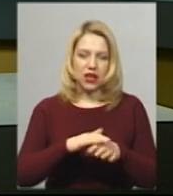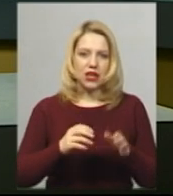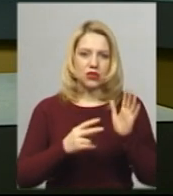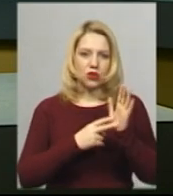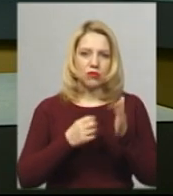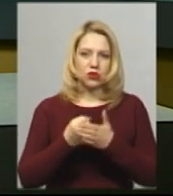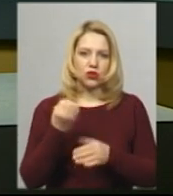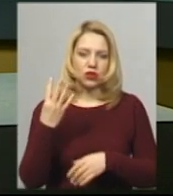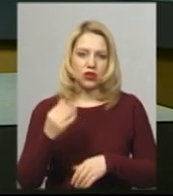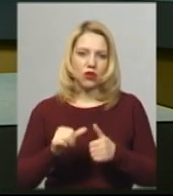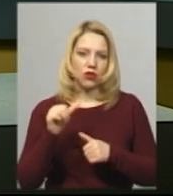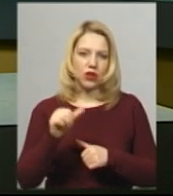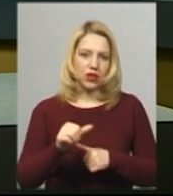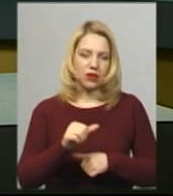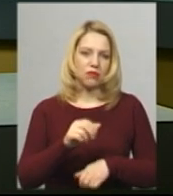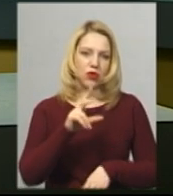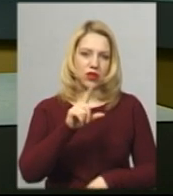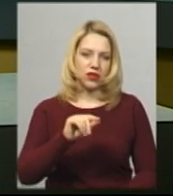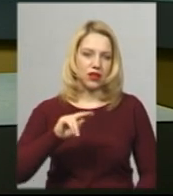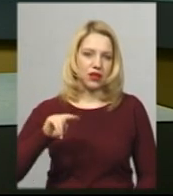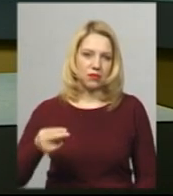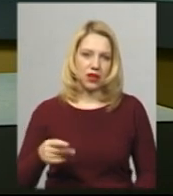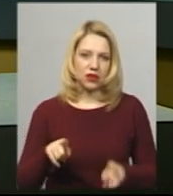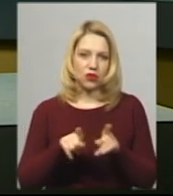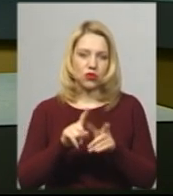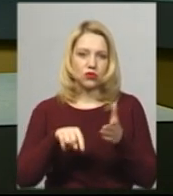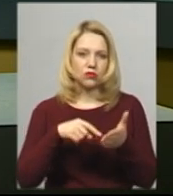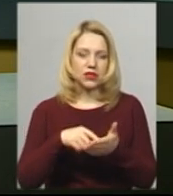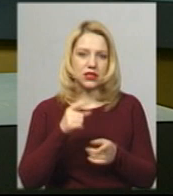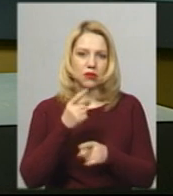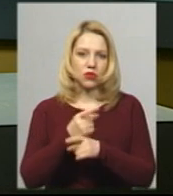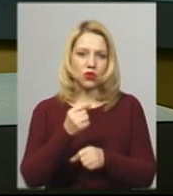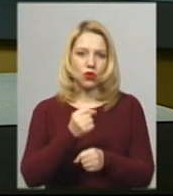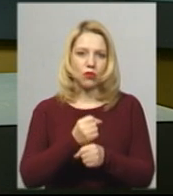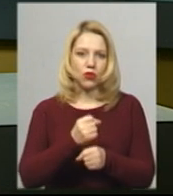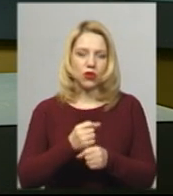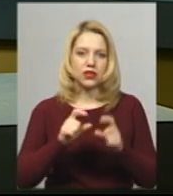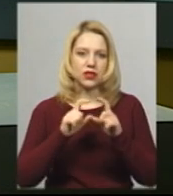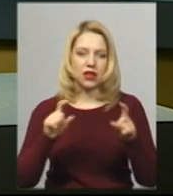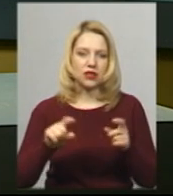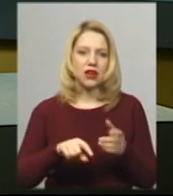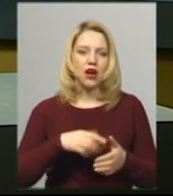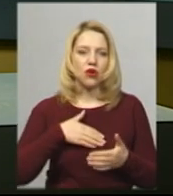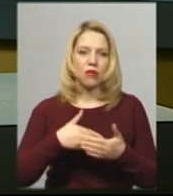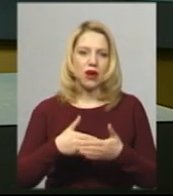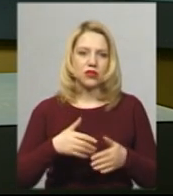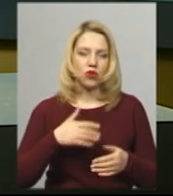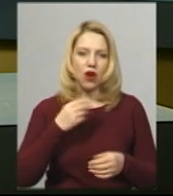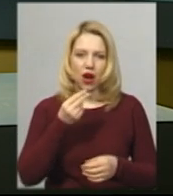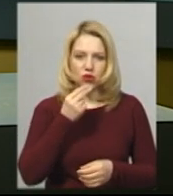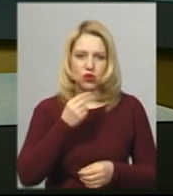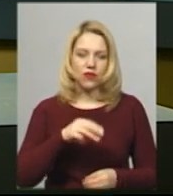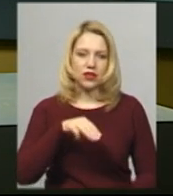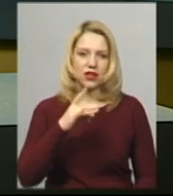окрім санітарних днів, понеділка та п'ятниці. Також у місті заборонили роботу закладів громадського харчування, ТРЦ, фітнес